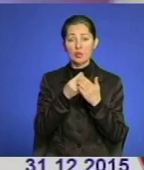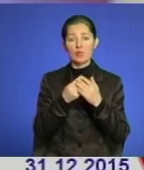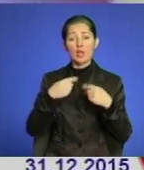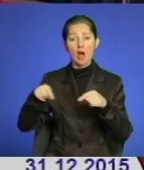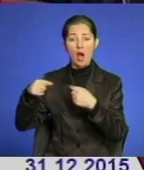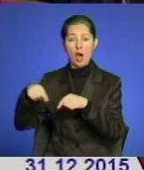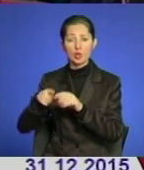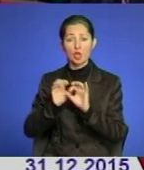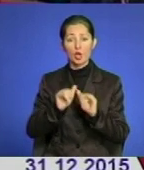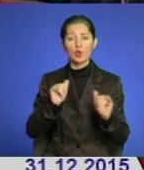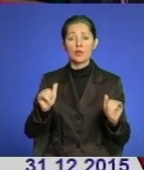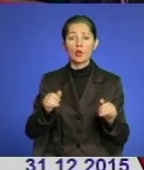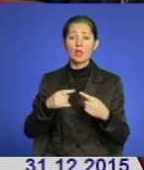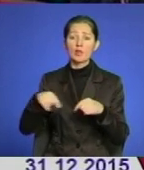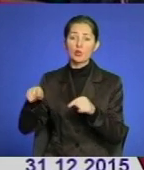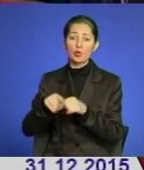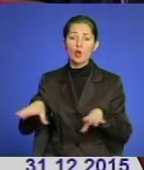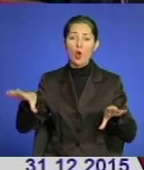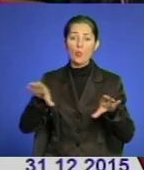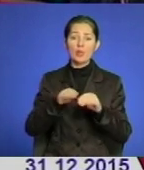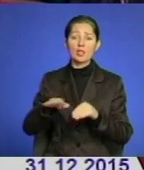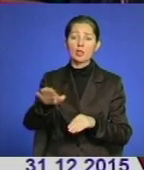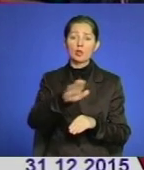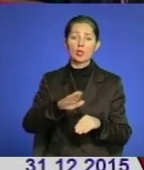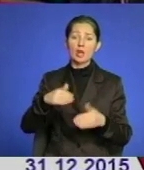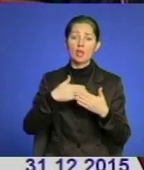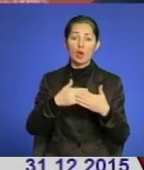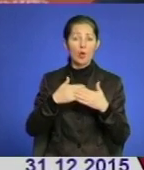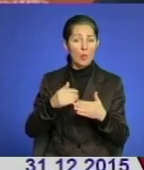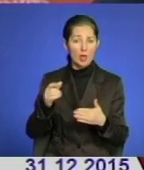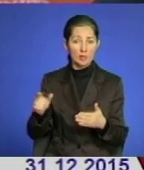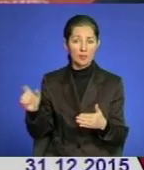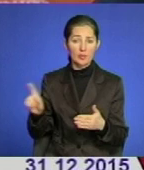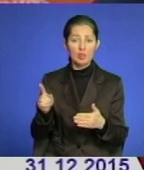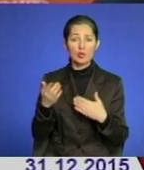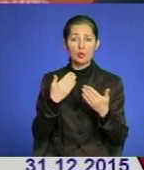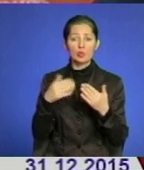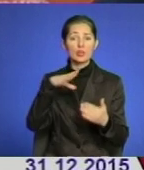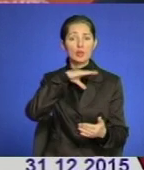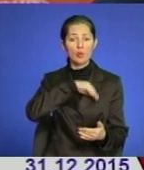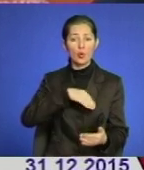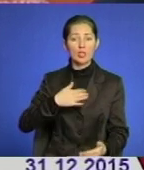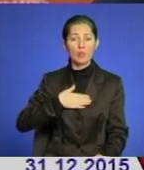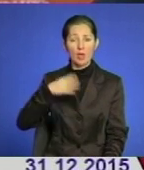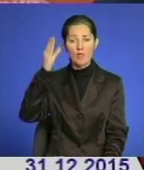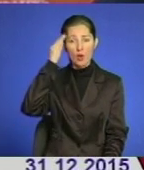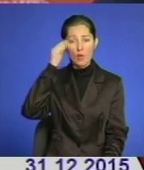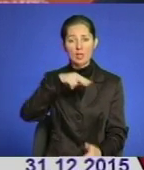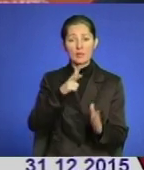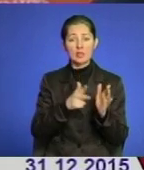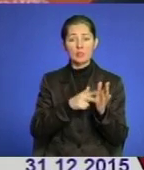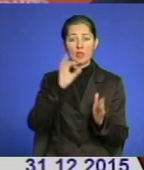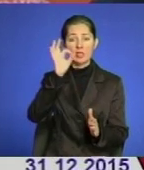інфраструктури об'єднаних територіальних громад. Що стосується доходів, ми врахували 18